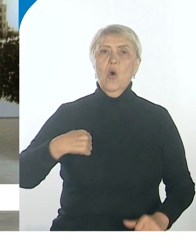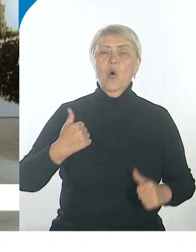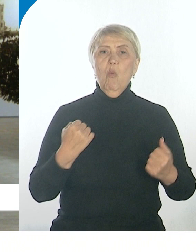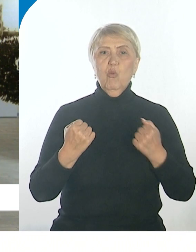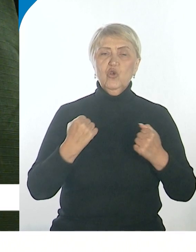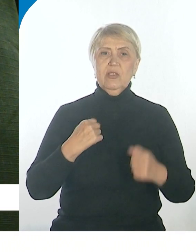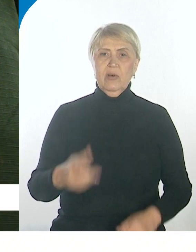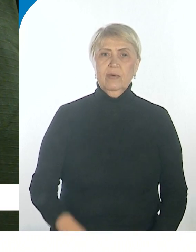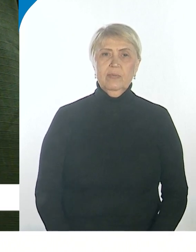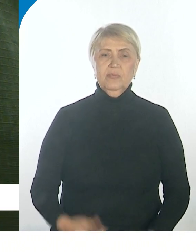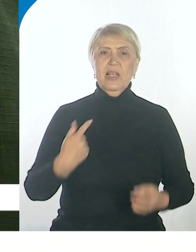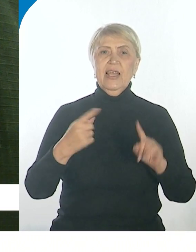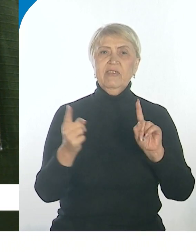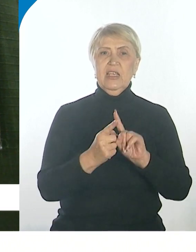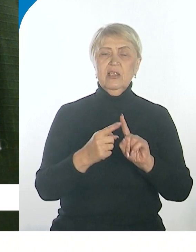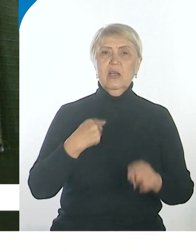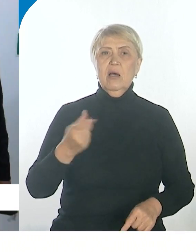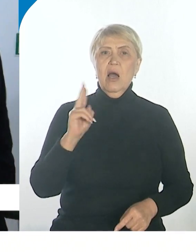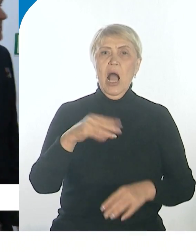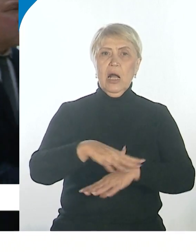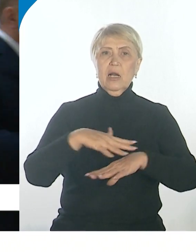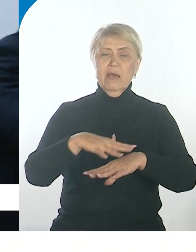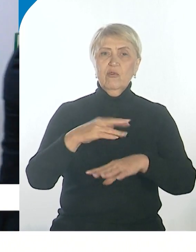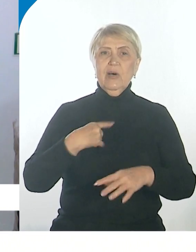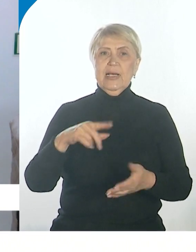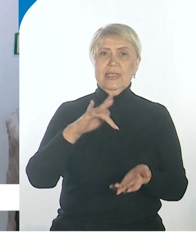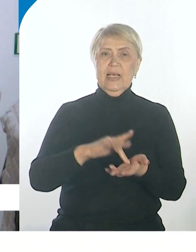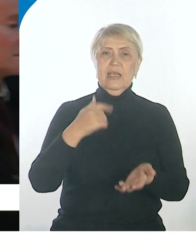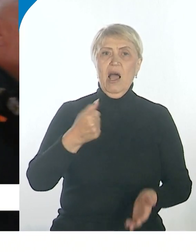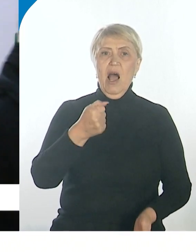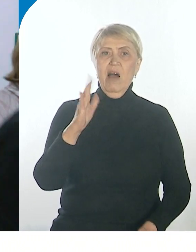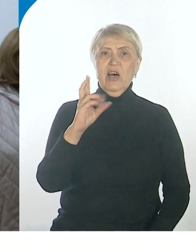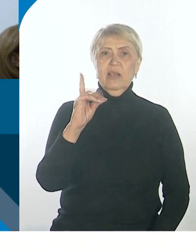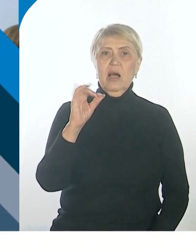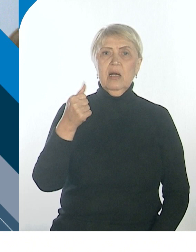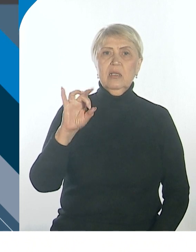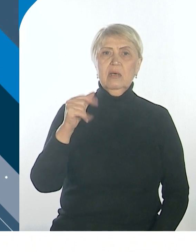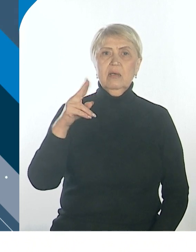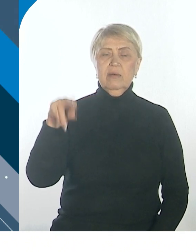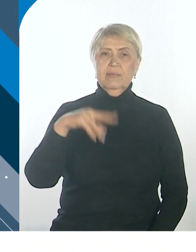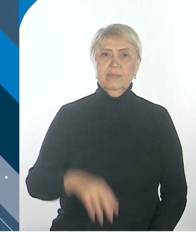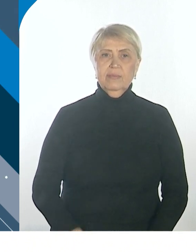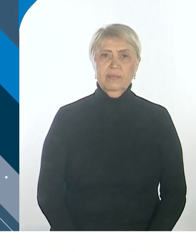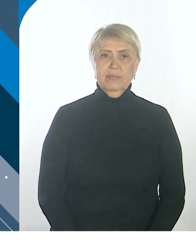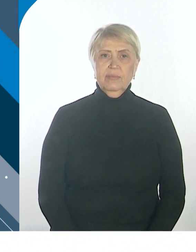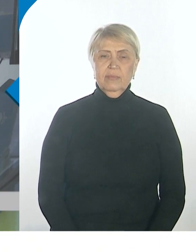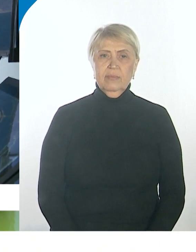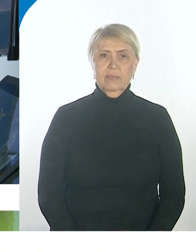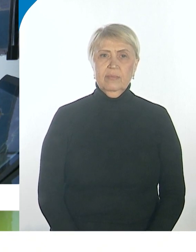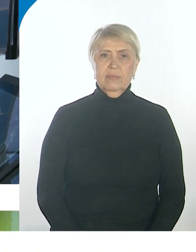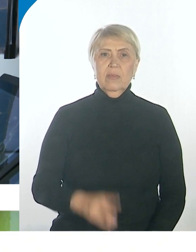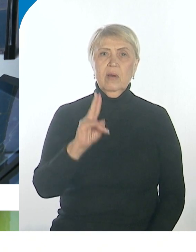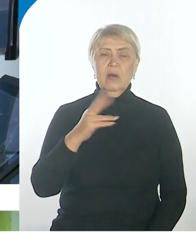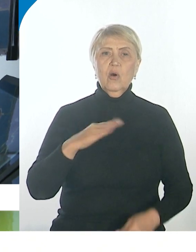патриотической смены Краевого учебно-методического центра «Авангард». Игорь Сукачев, Ольга Власова. Смотри Хабаровск. Как снять